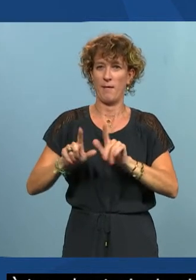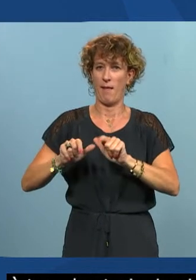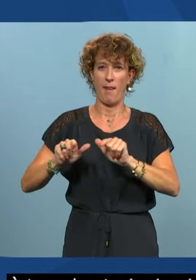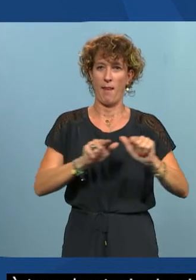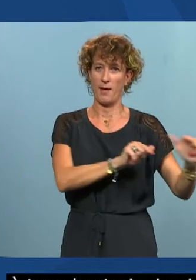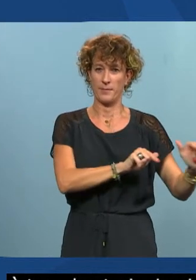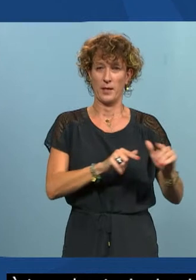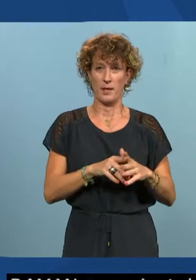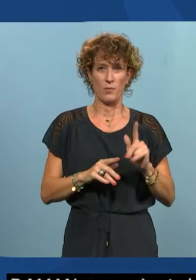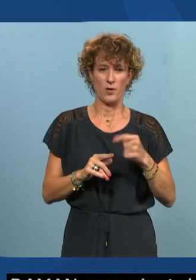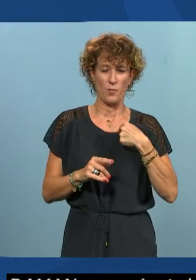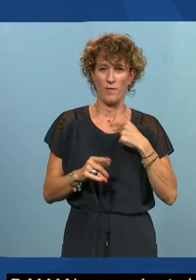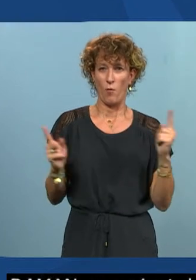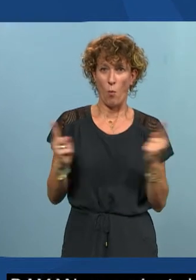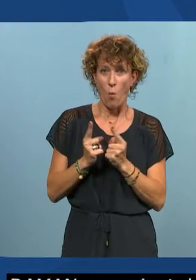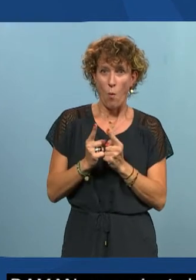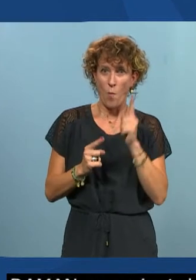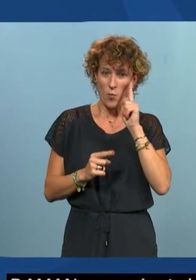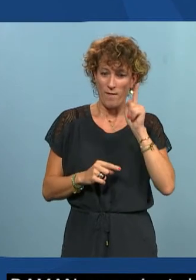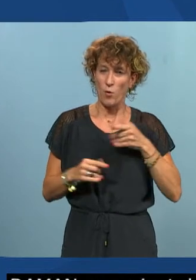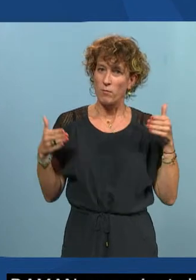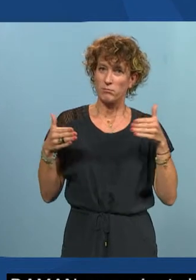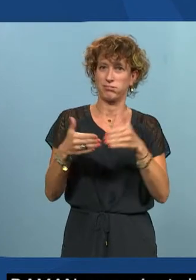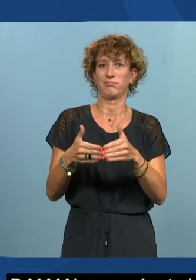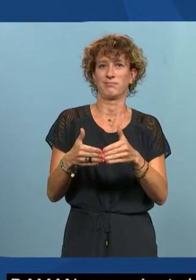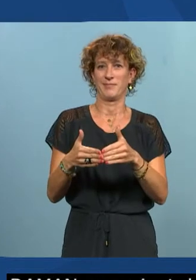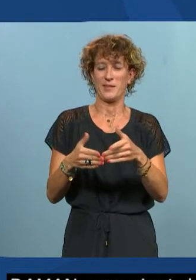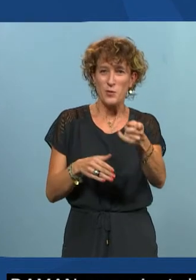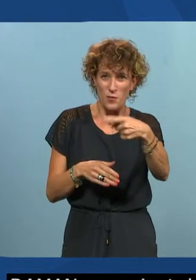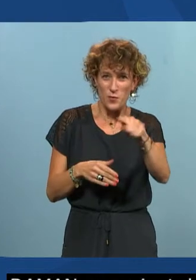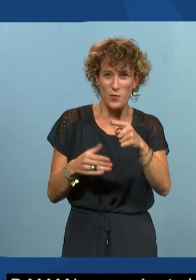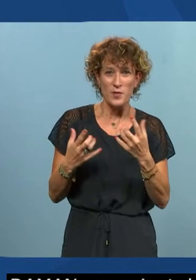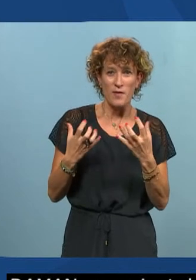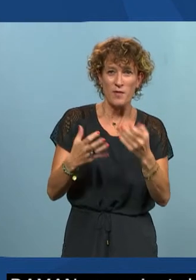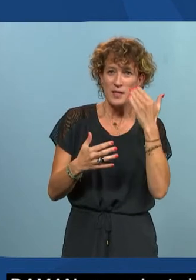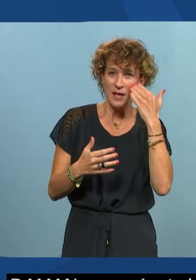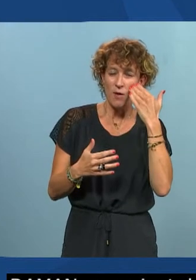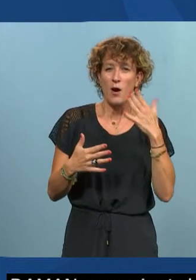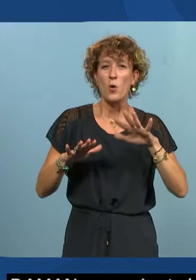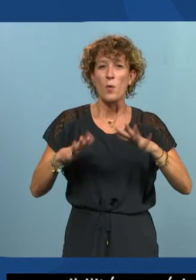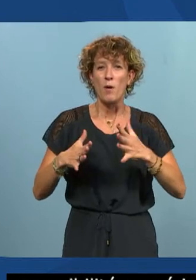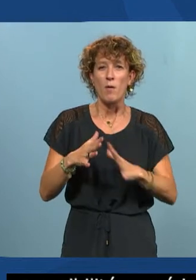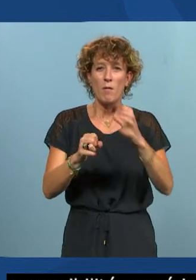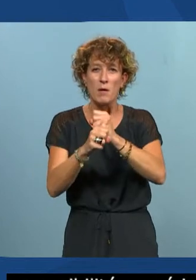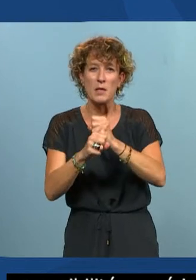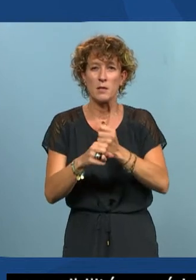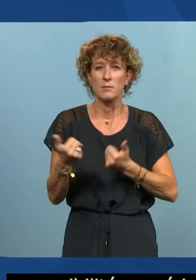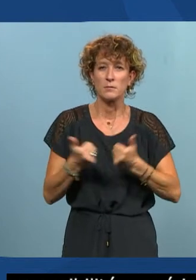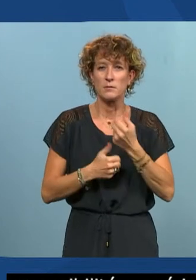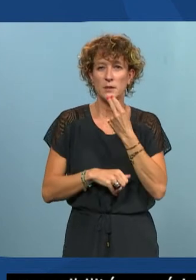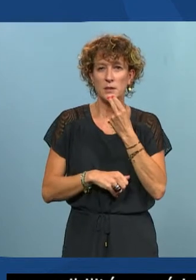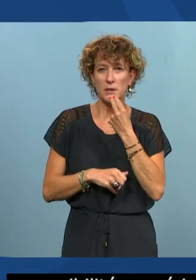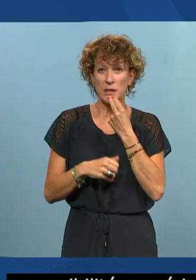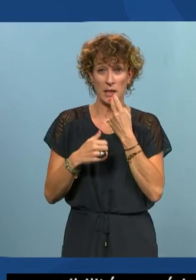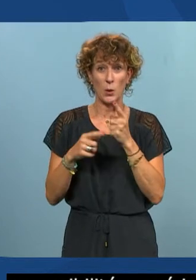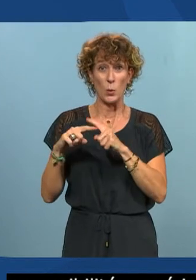'il va falloir maintenant rentrer dans le vif du sujet. Ce n pas tout ça. Vous attendez comment concevoir un service de qualité et